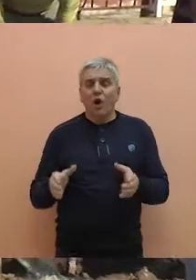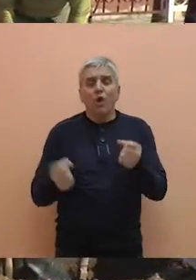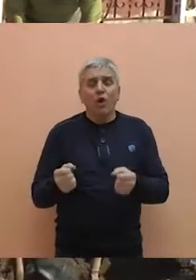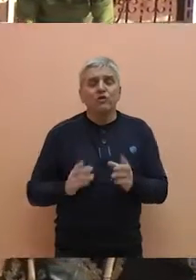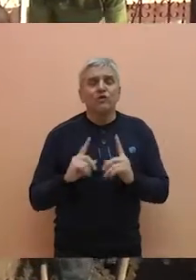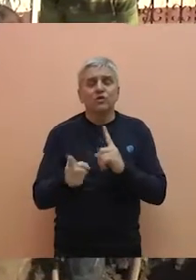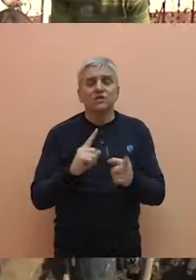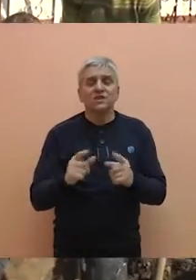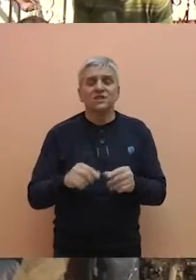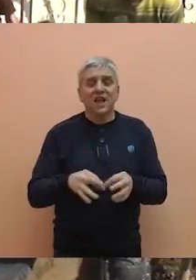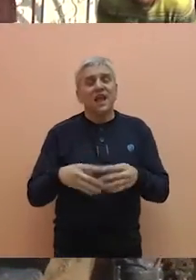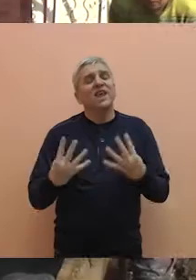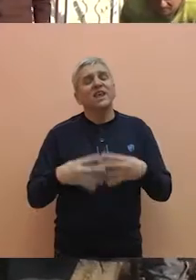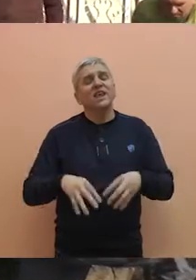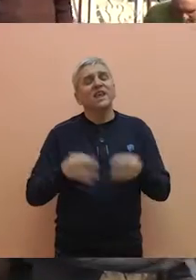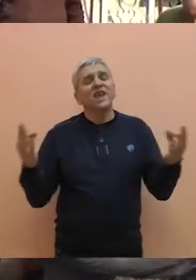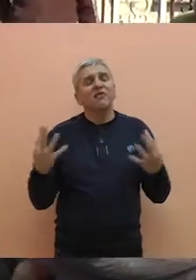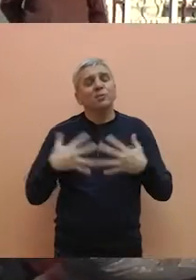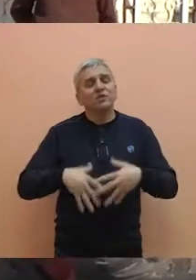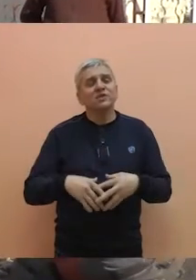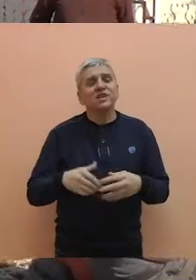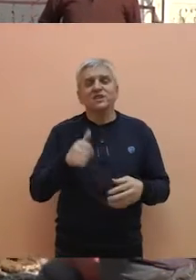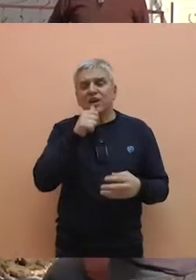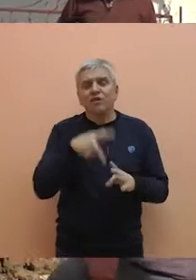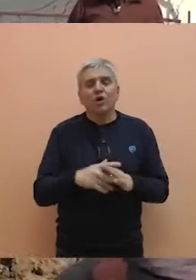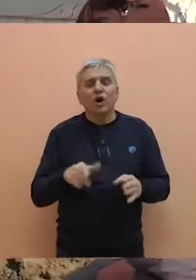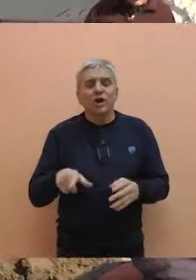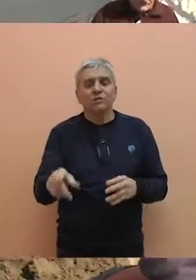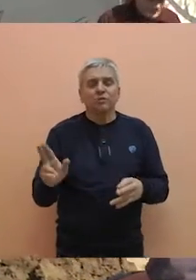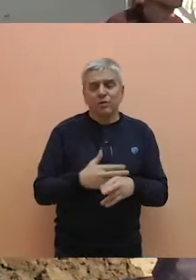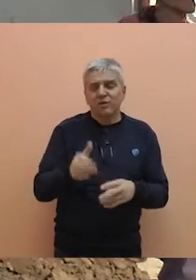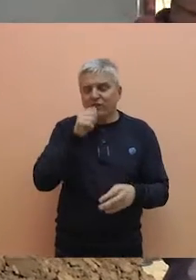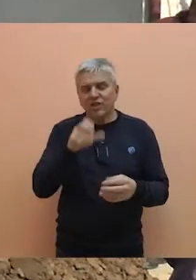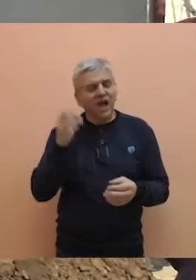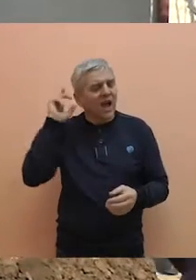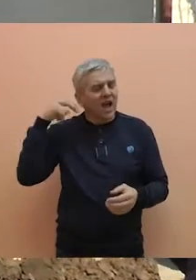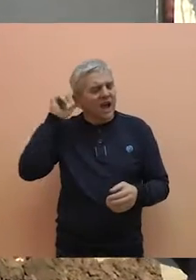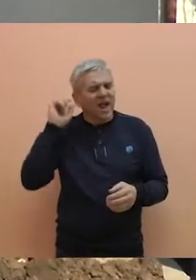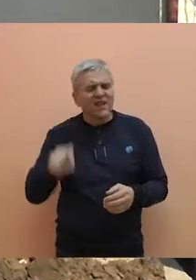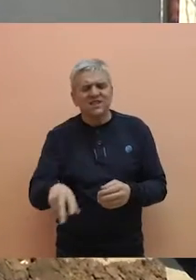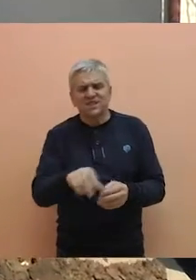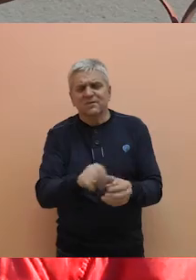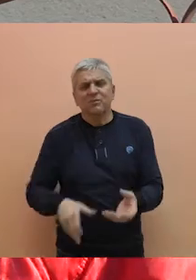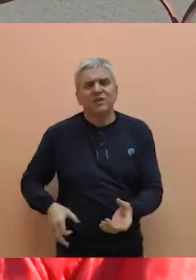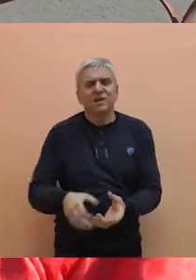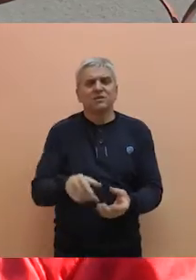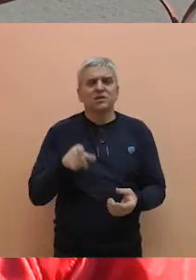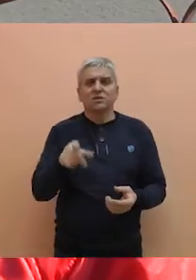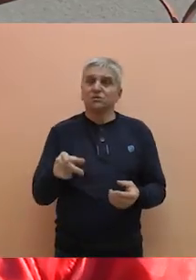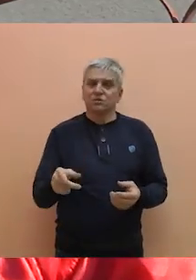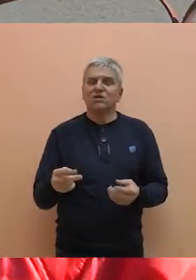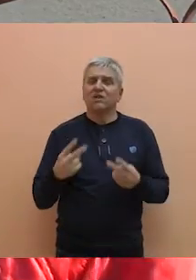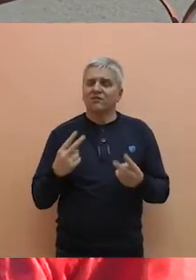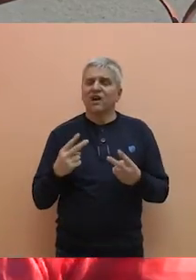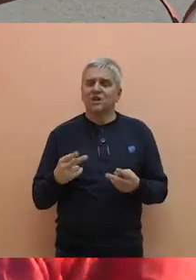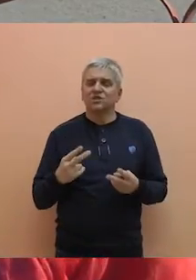kolovoz, javno preduzeće Vodokanal uradilo je i delimičnu rekonstrukciju kanalizacione mreže. Pa kako da neće